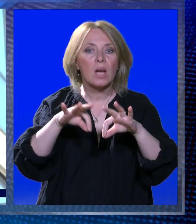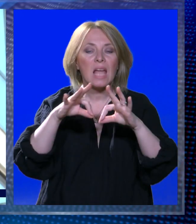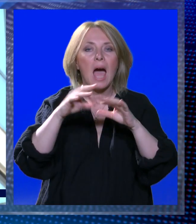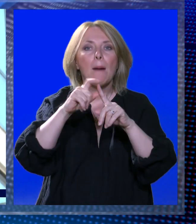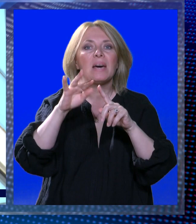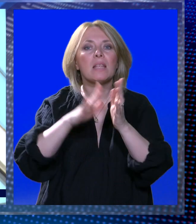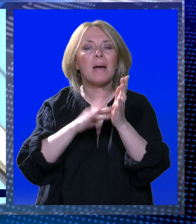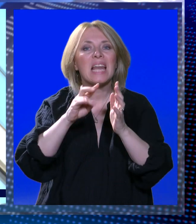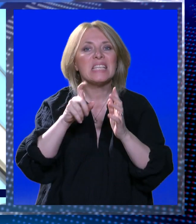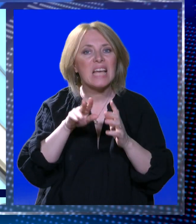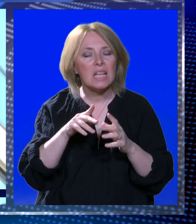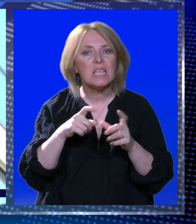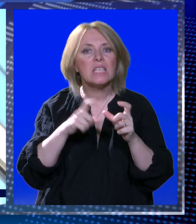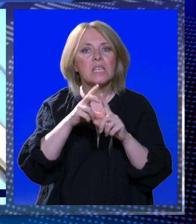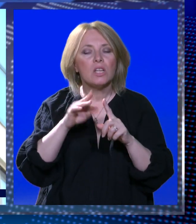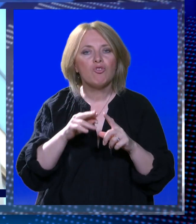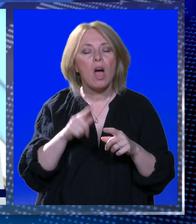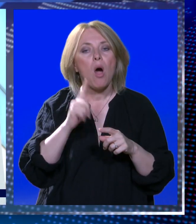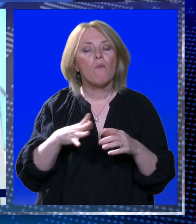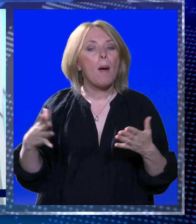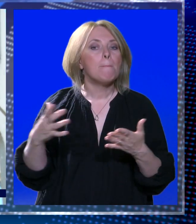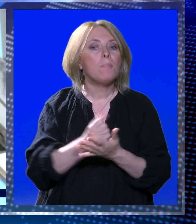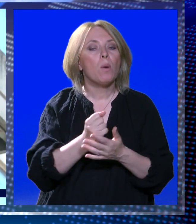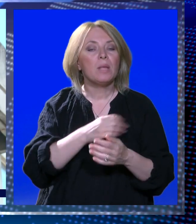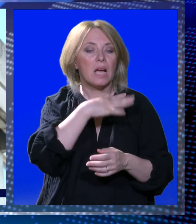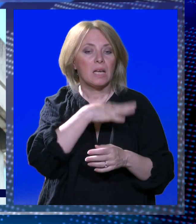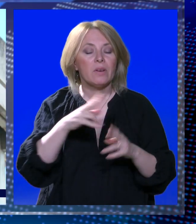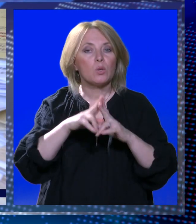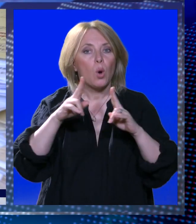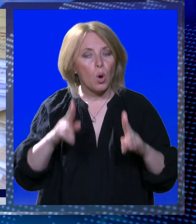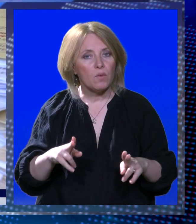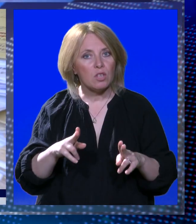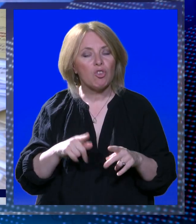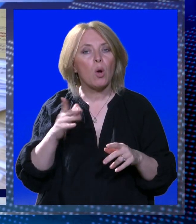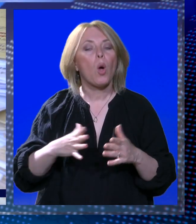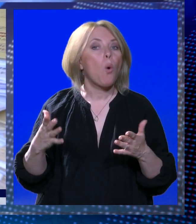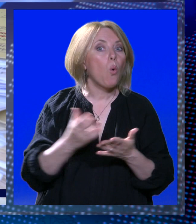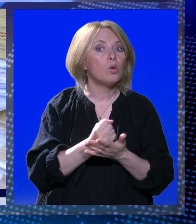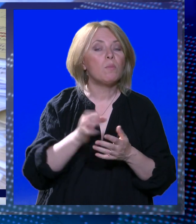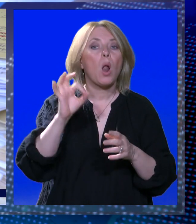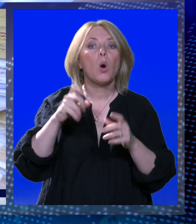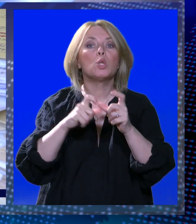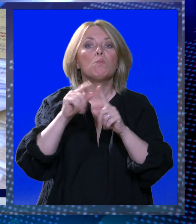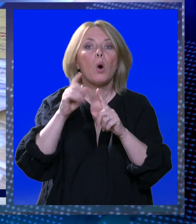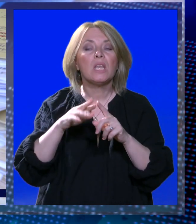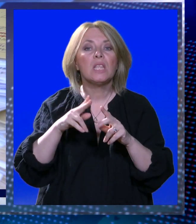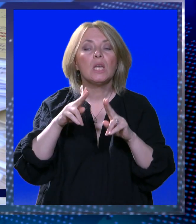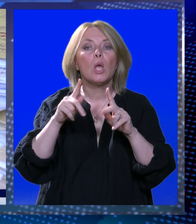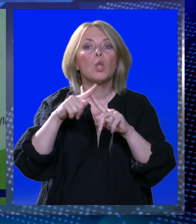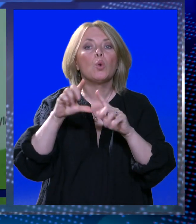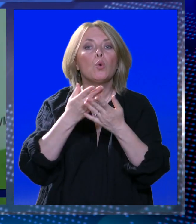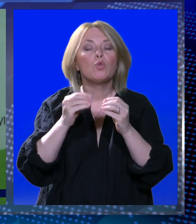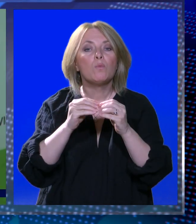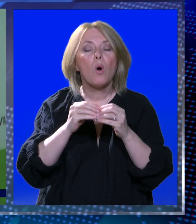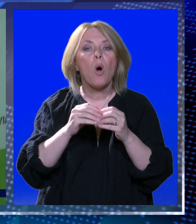Pobjeda je ovo Hrvatskog državnog odvjetništva koje je uloženim znanjem i snažnom argumentacijom uspjelo osporiti tužbu nizazemskog investitora.